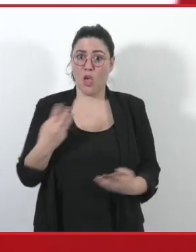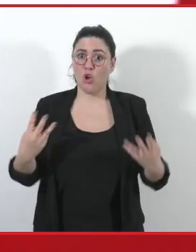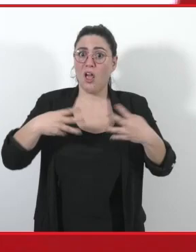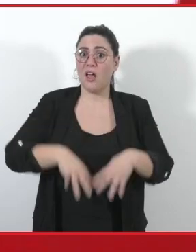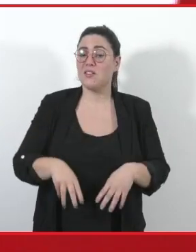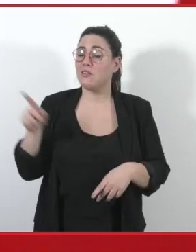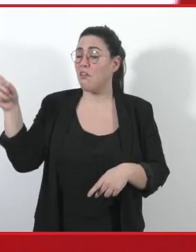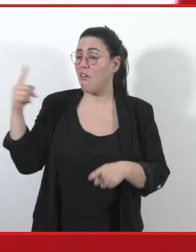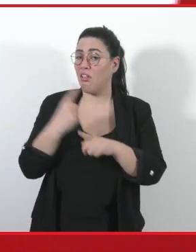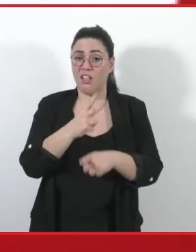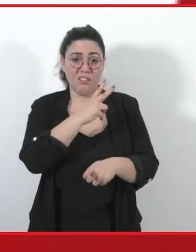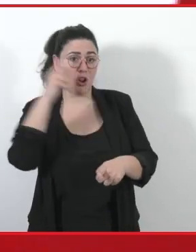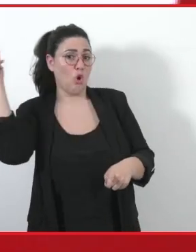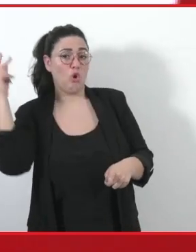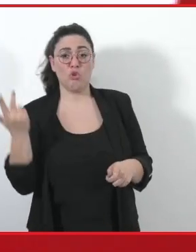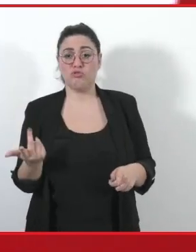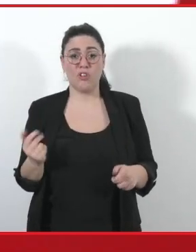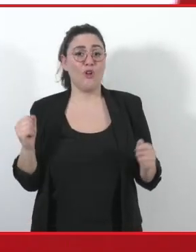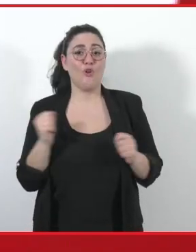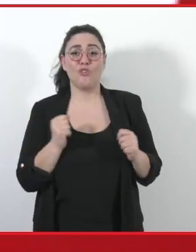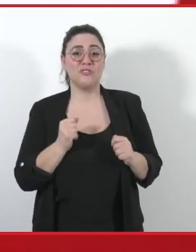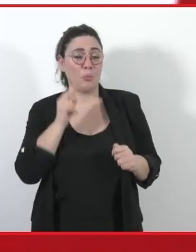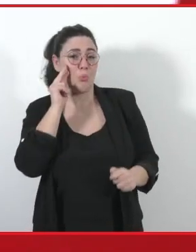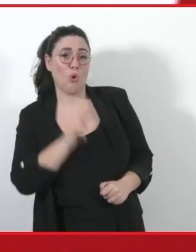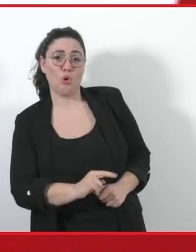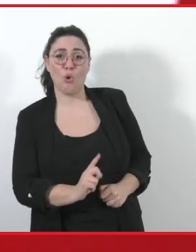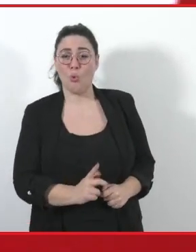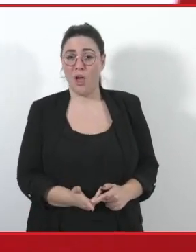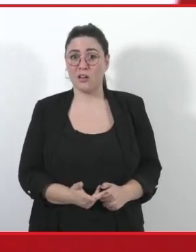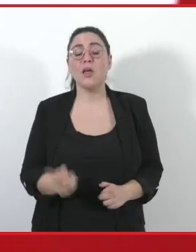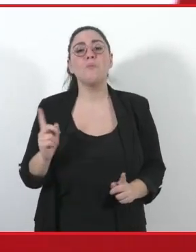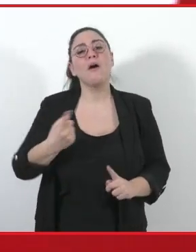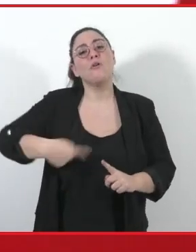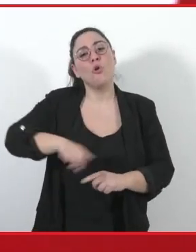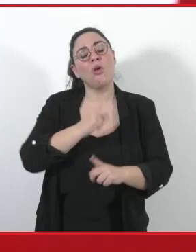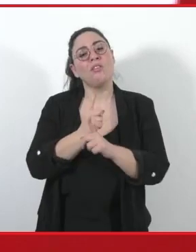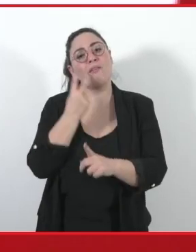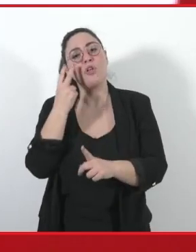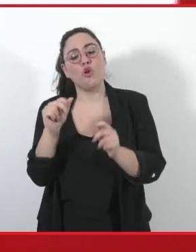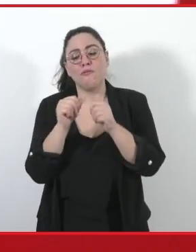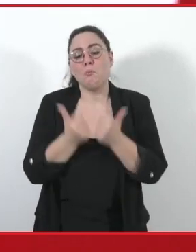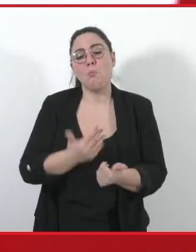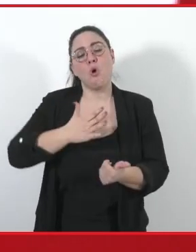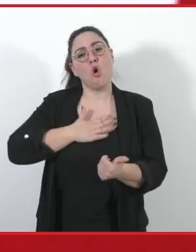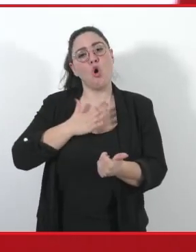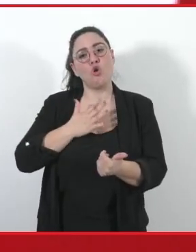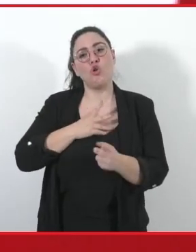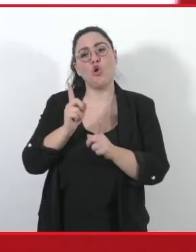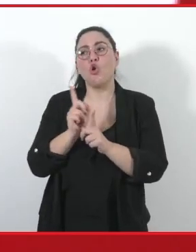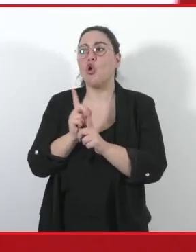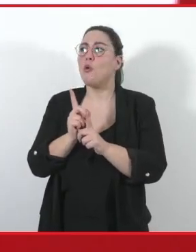stata in discussione. Ma noi dobbiamo trovare il modo di far ascoltare le nostre